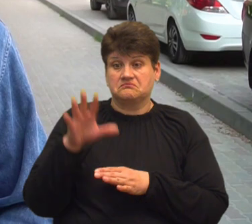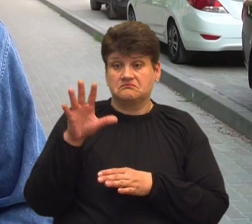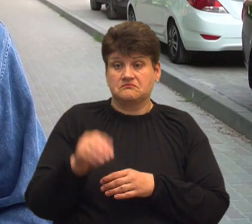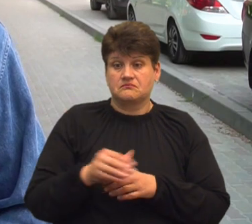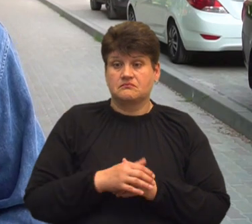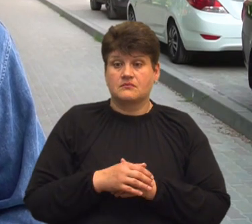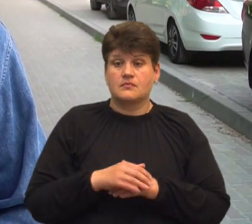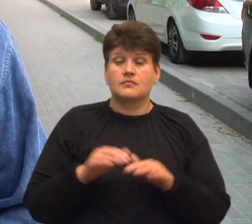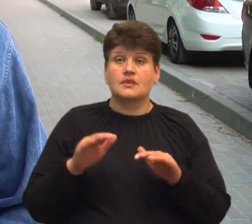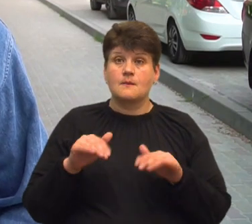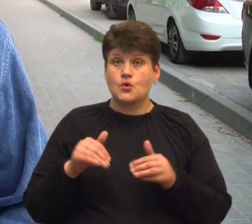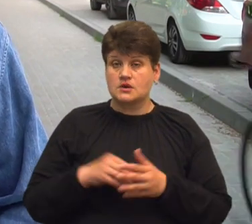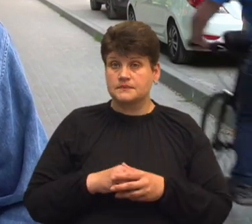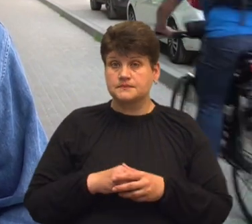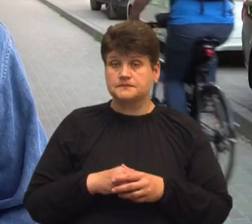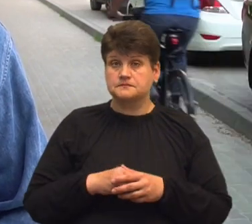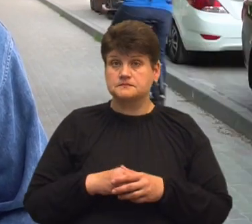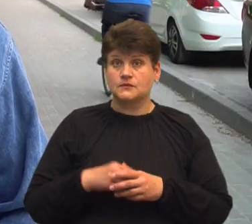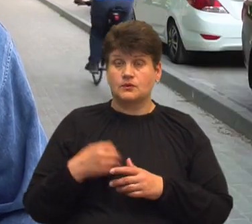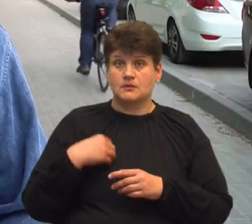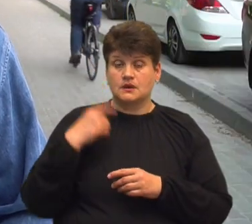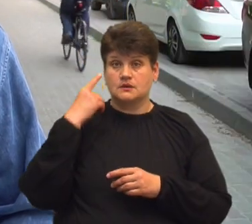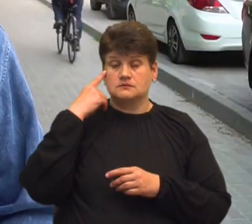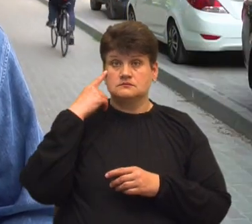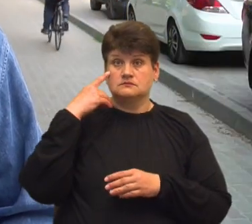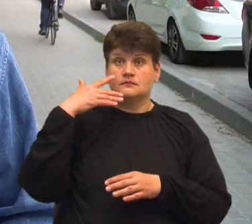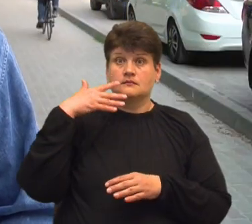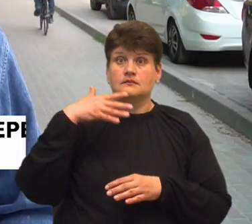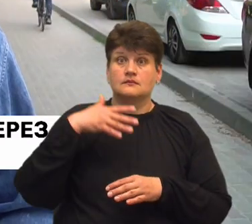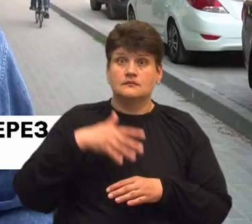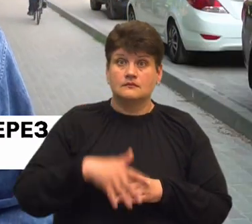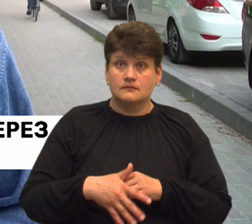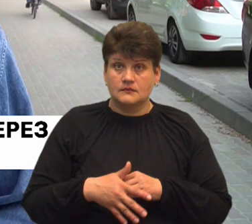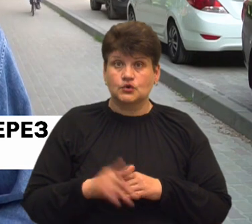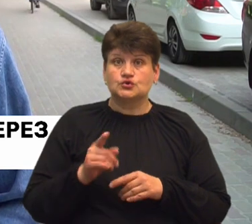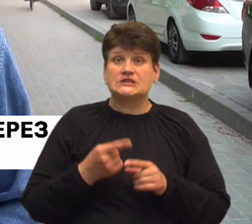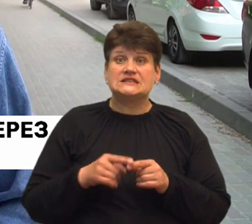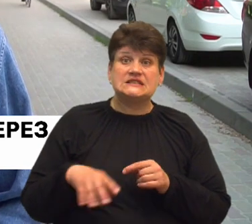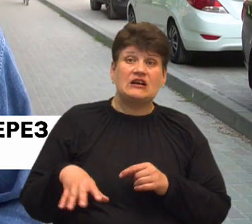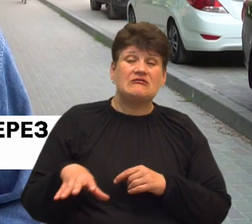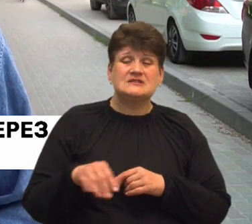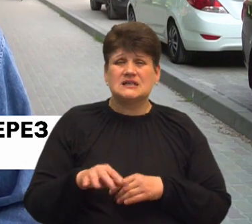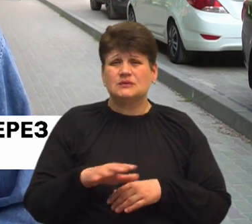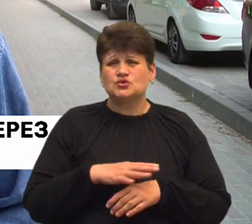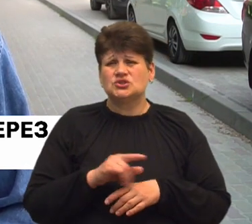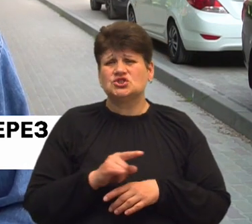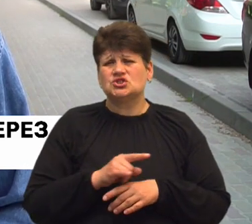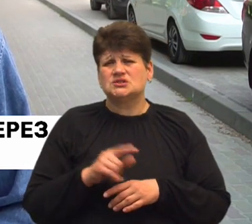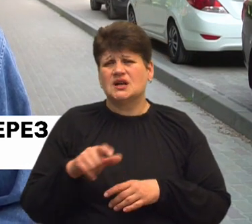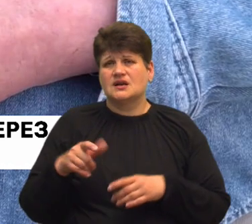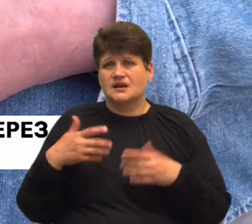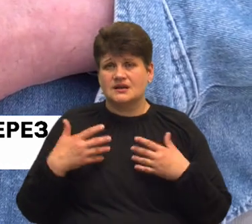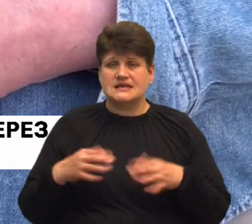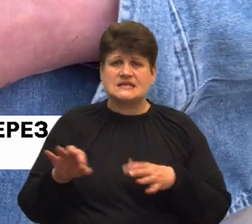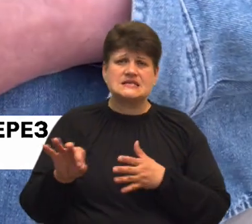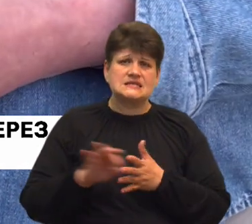Потім до мене дійшло, що це все-таки були шахраї. Я одразу звернулася в